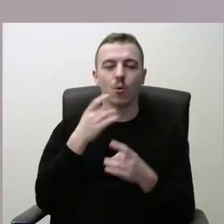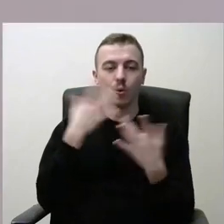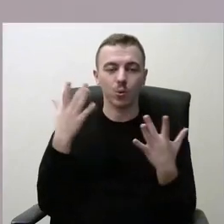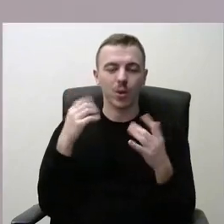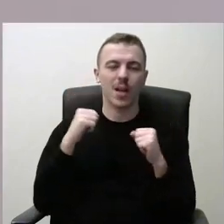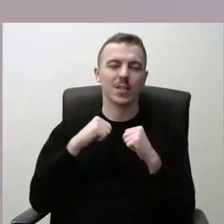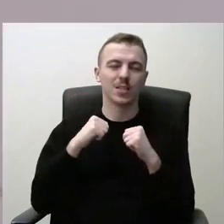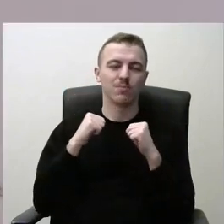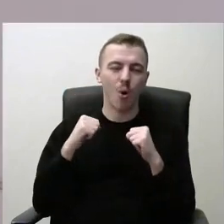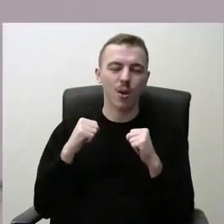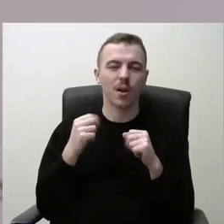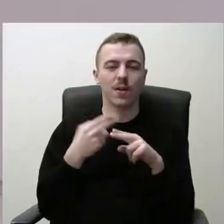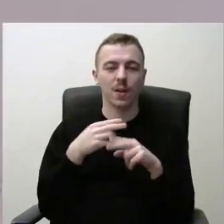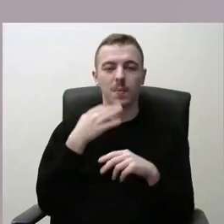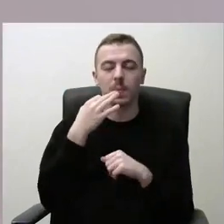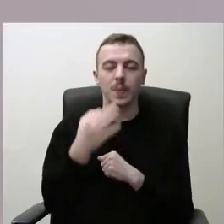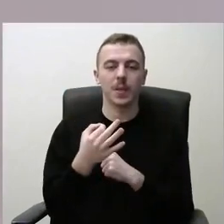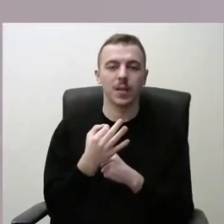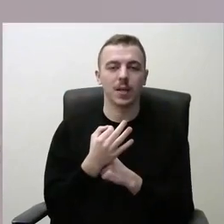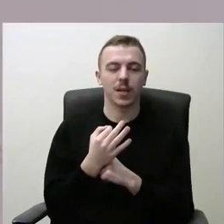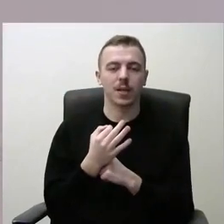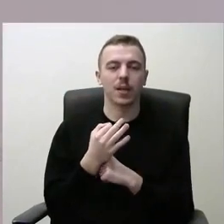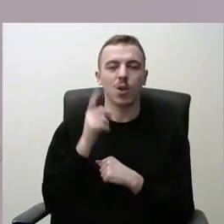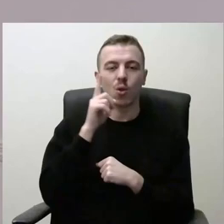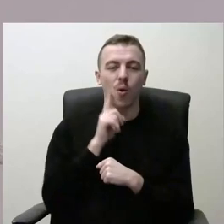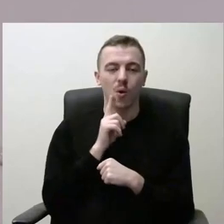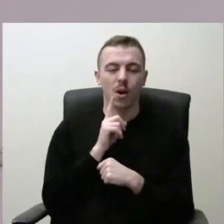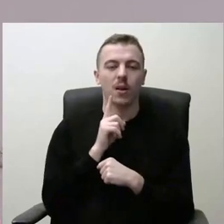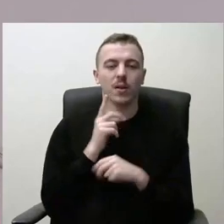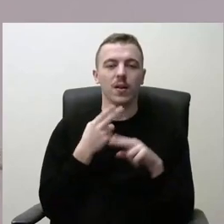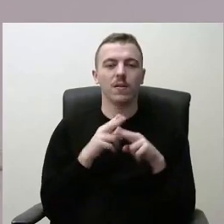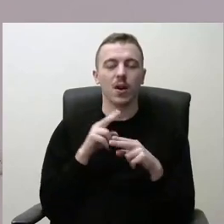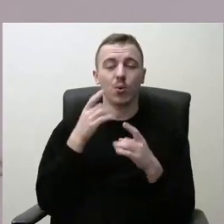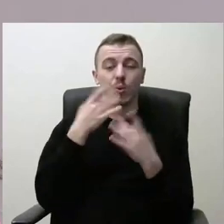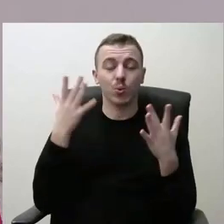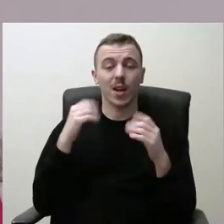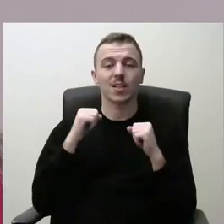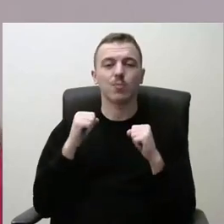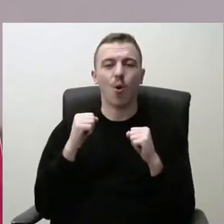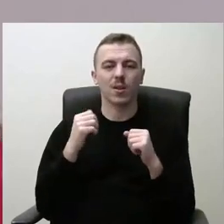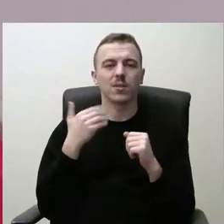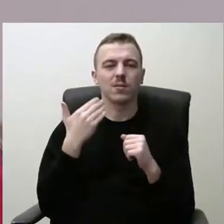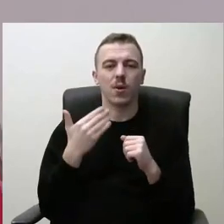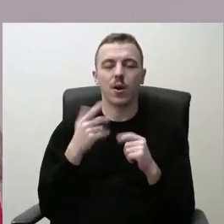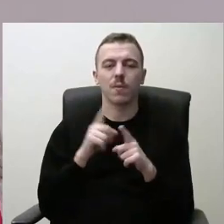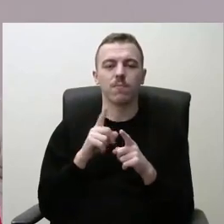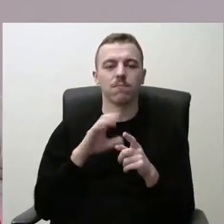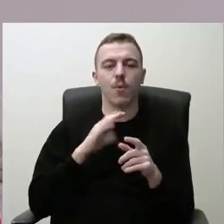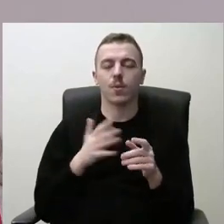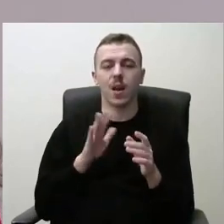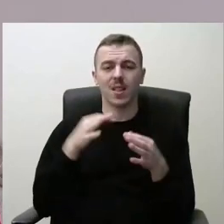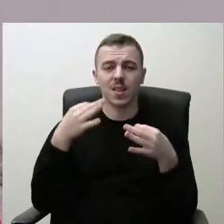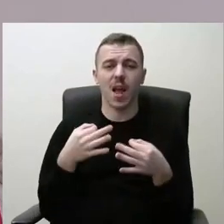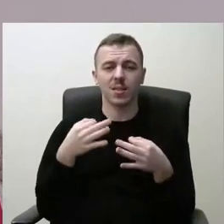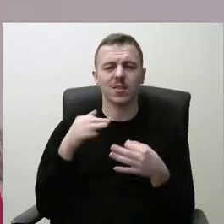sportą, tai išreiškia tokį norą, kad kultūra ir sportas yra tiesiog ne prabanga, o visų teisį į